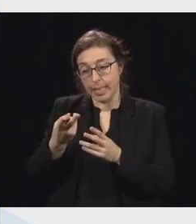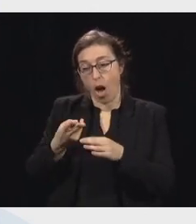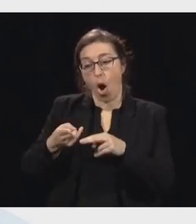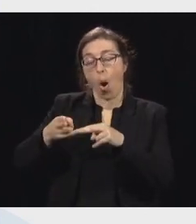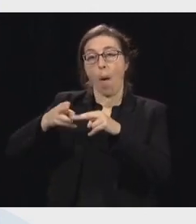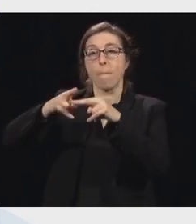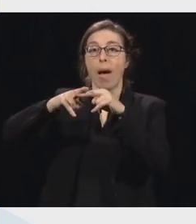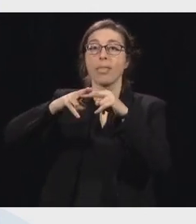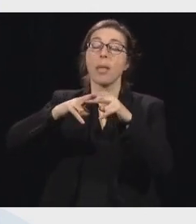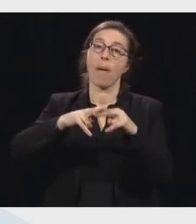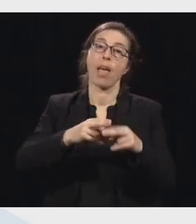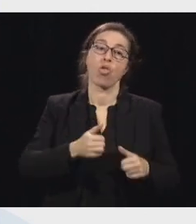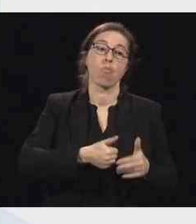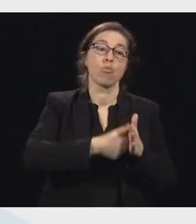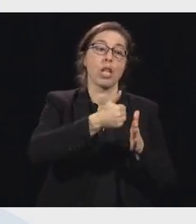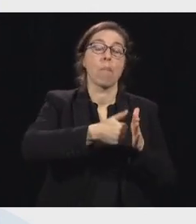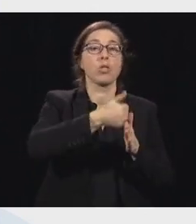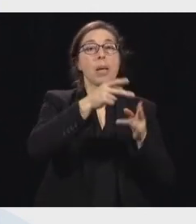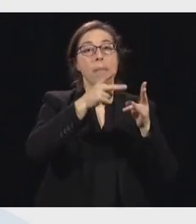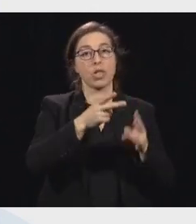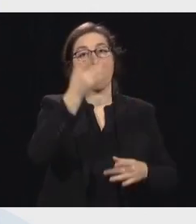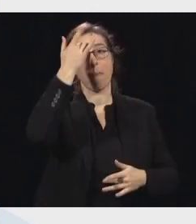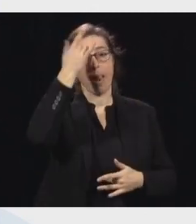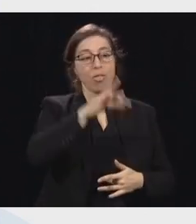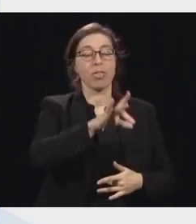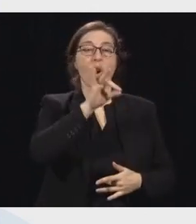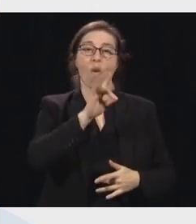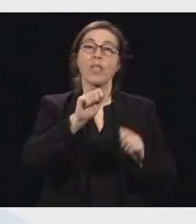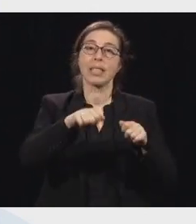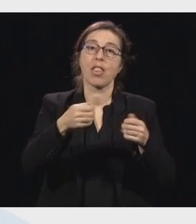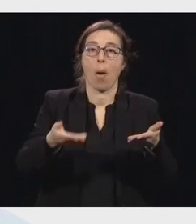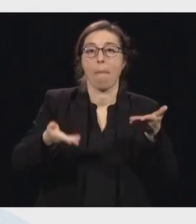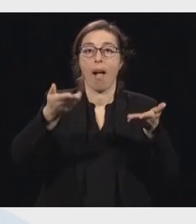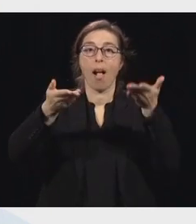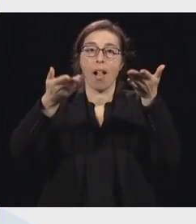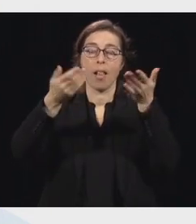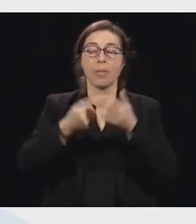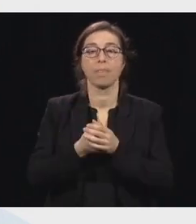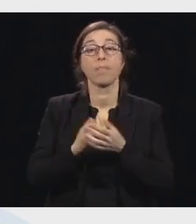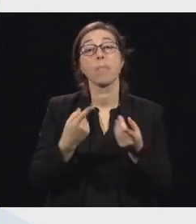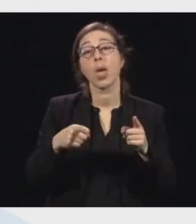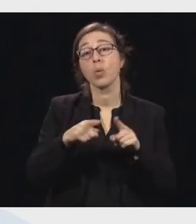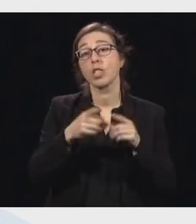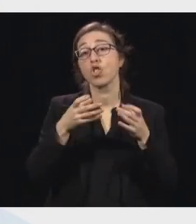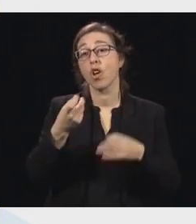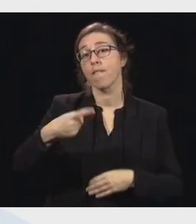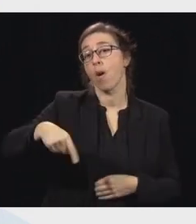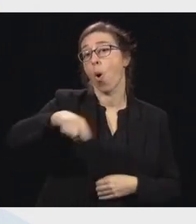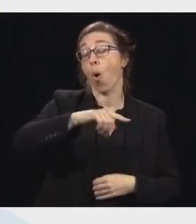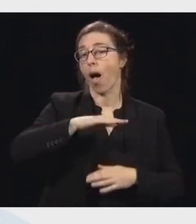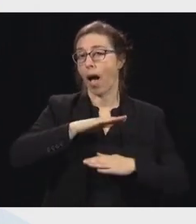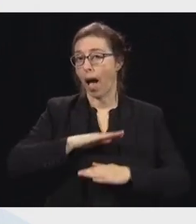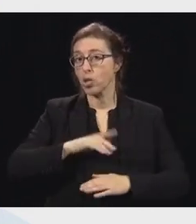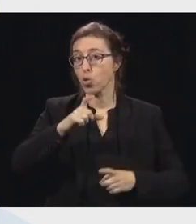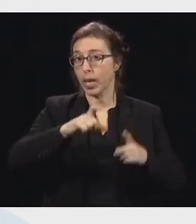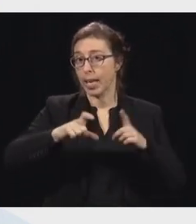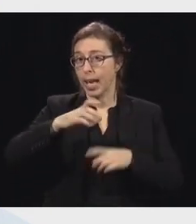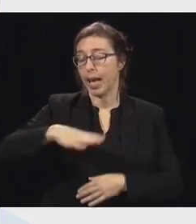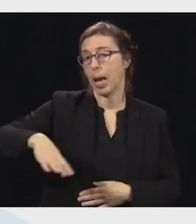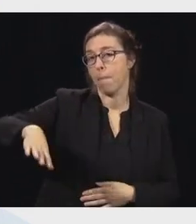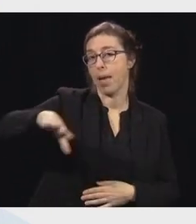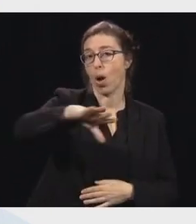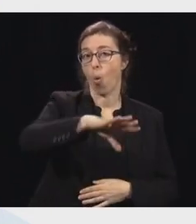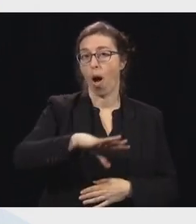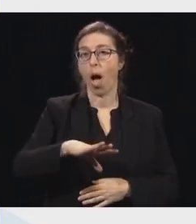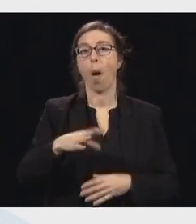autour de 120. Je veux aussi rassurer tous les Québécois, toutes sortes de choses qui se disent sur